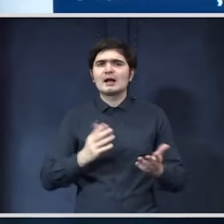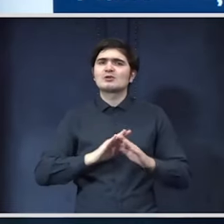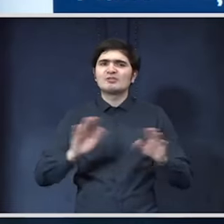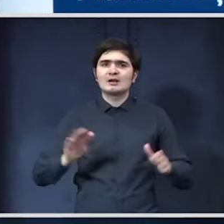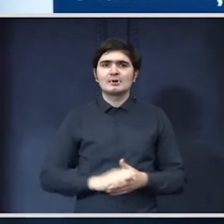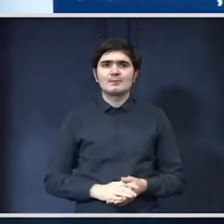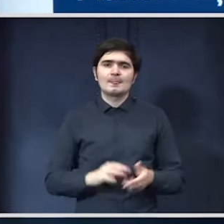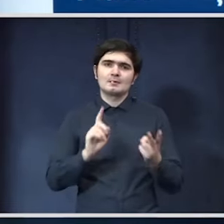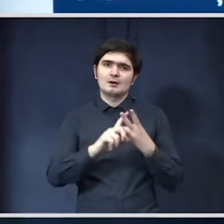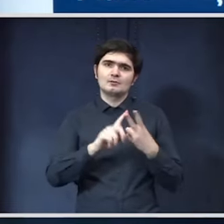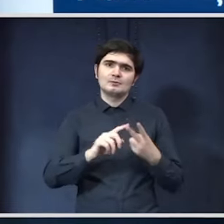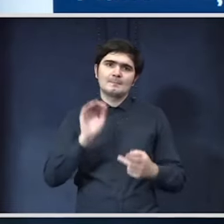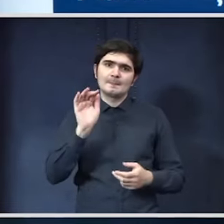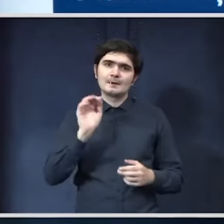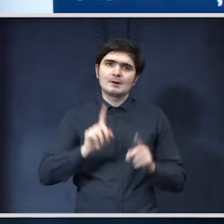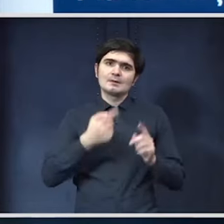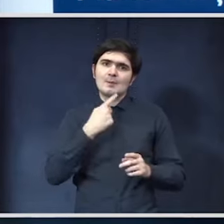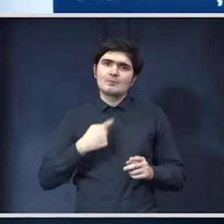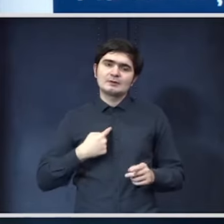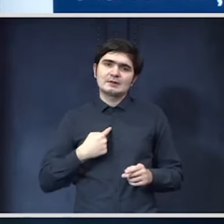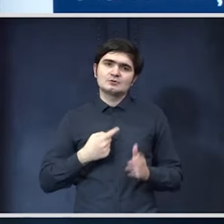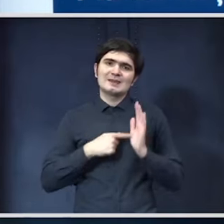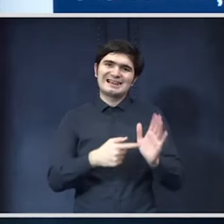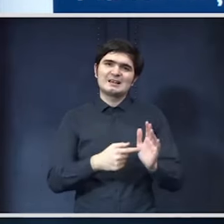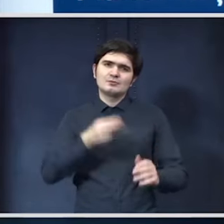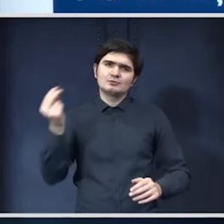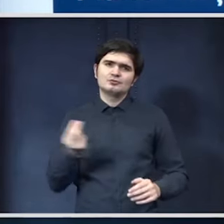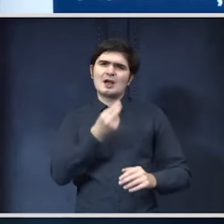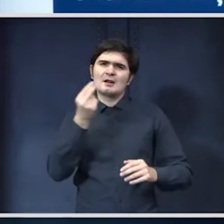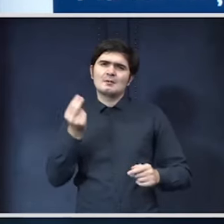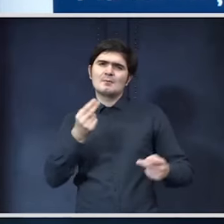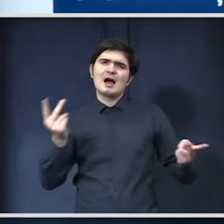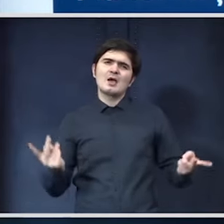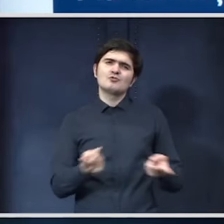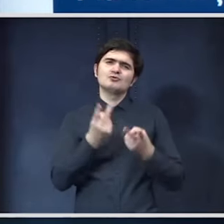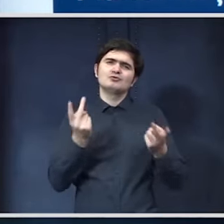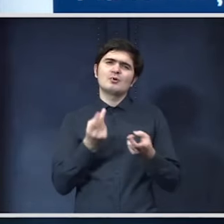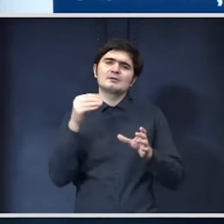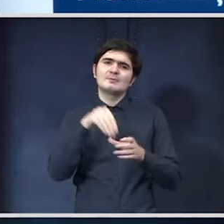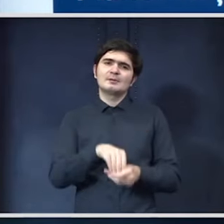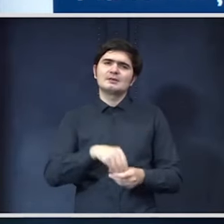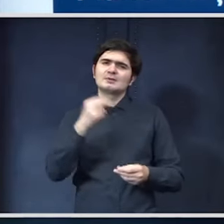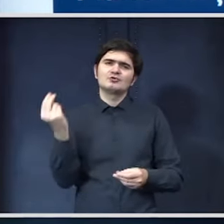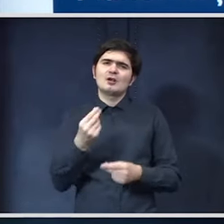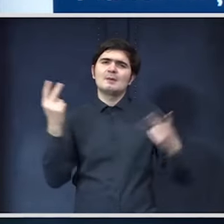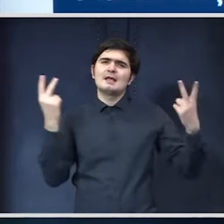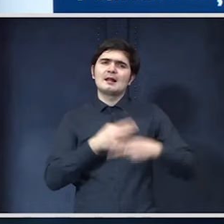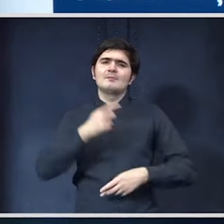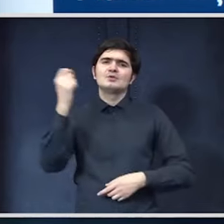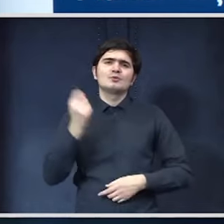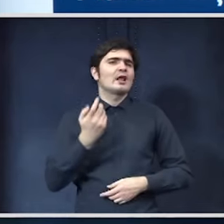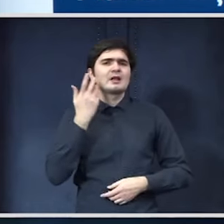și o a doua întrebare dacă ne puteți da un exemplu cel mai rapid mai ușor de implementat proiect și când va fi acesta gata